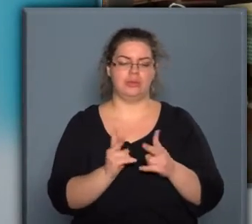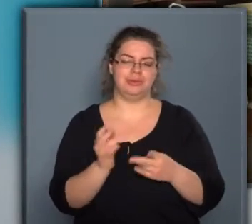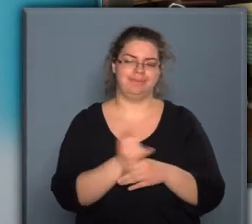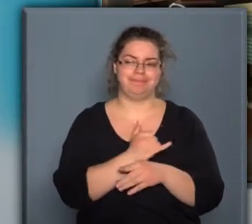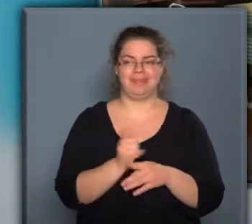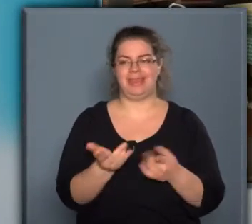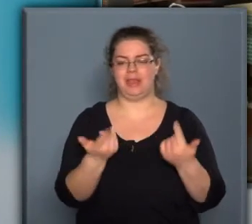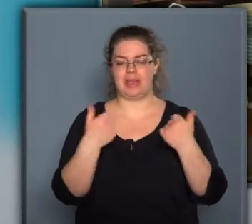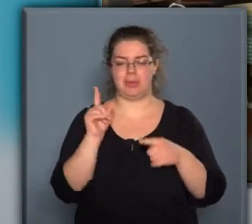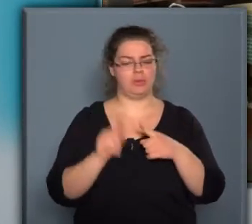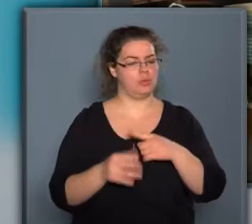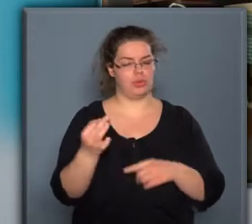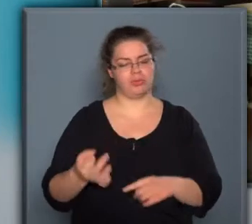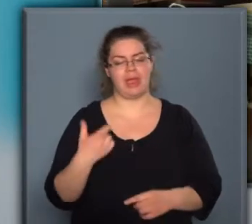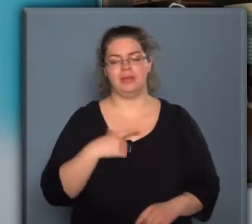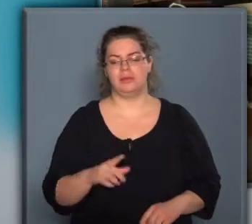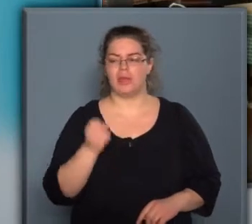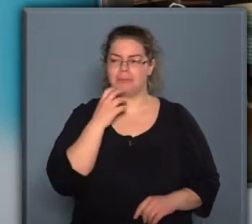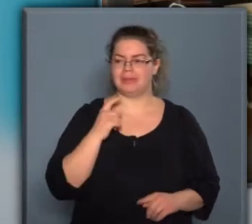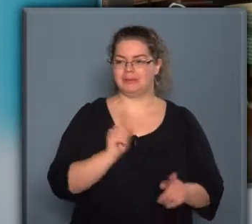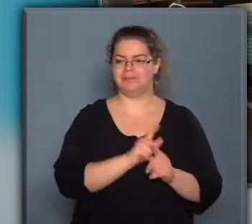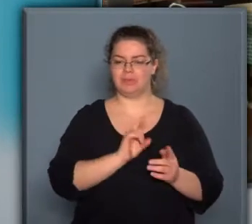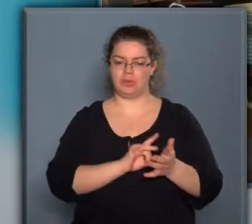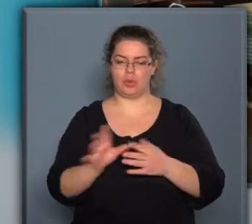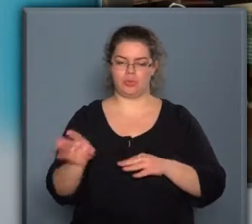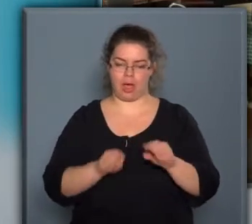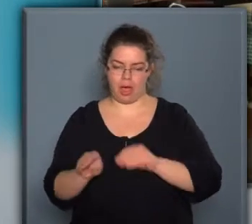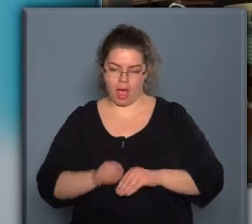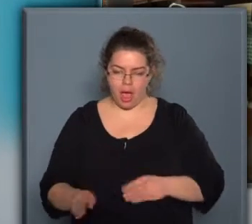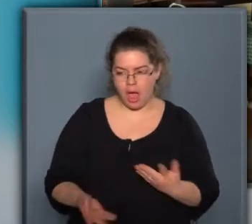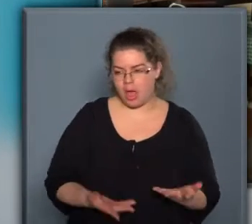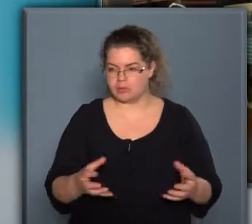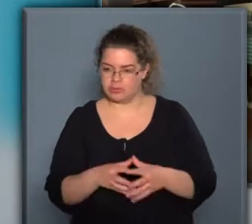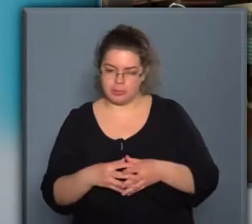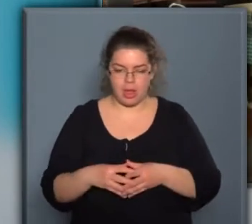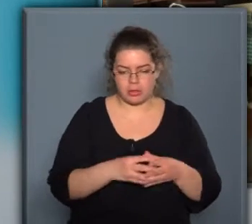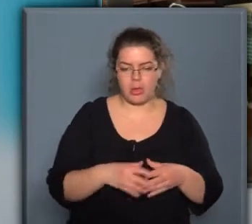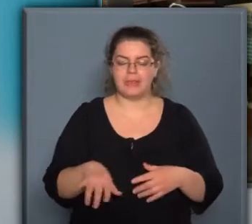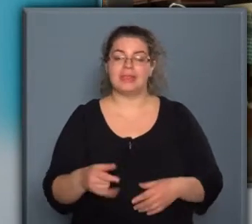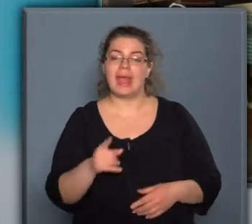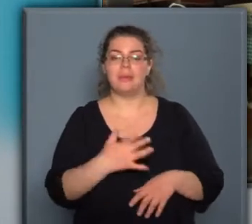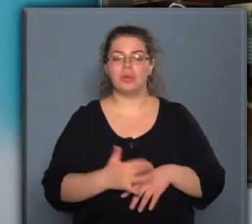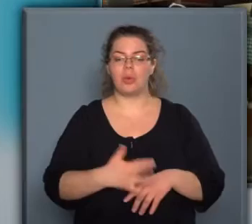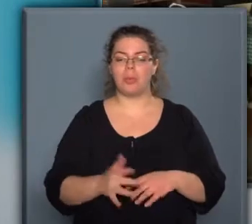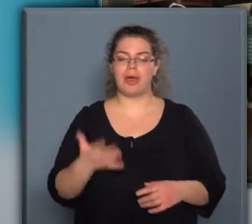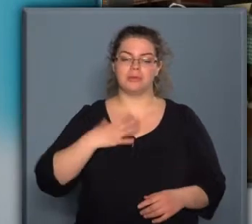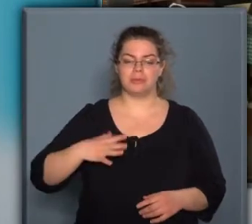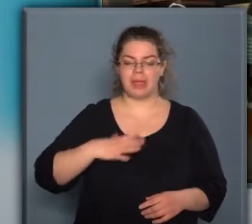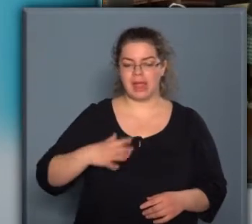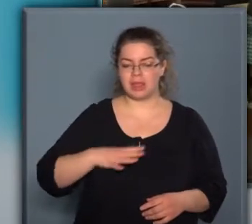igazából az utolsó percek voltak, amikor így gyorsan összehoztuk a csapatot, de azért igyekszünk méltón